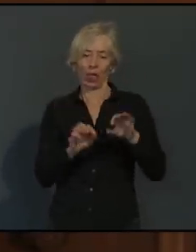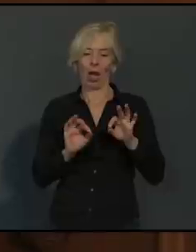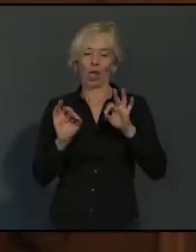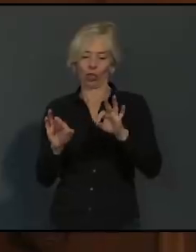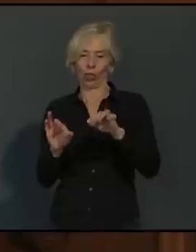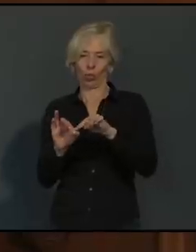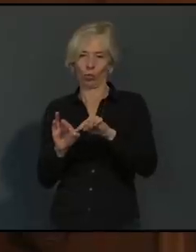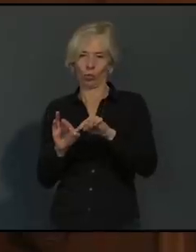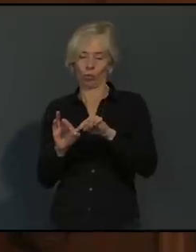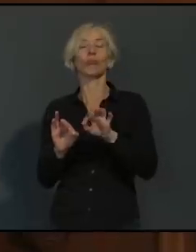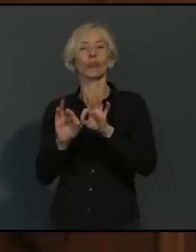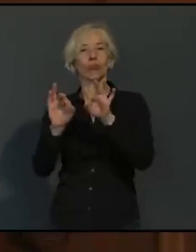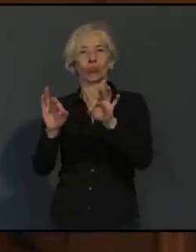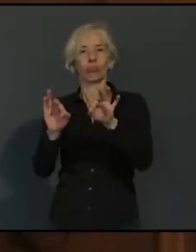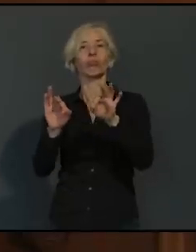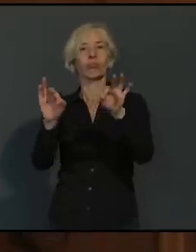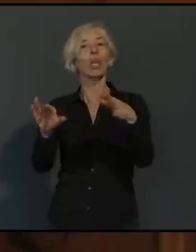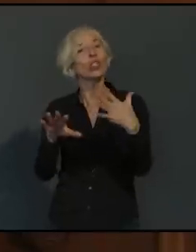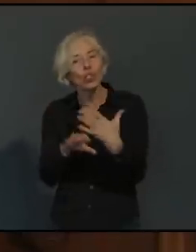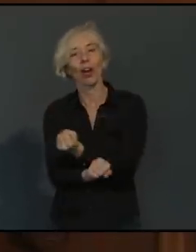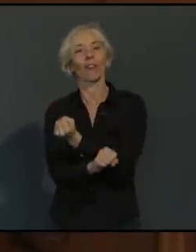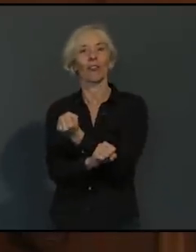wir das Ziel haben, möglichst schnell dort wieder hinzukommen.